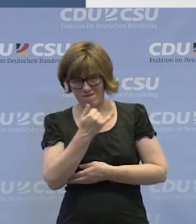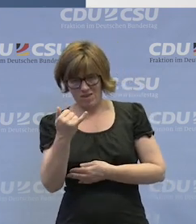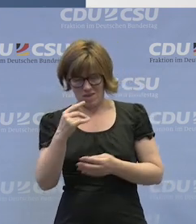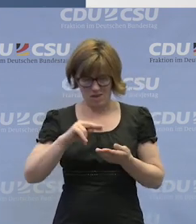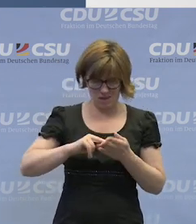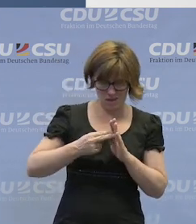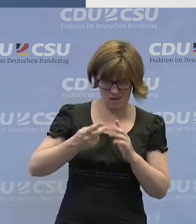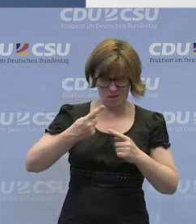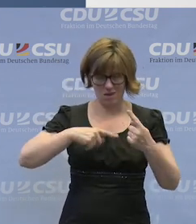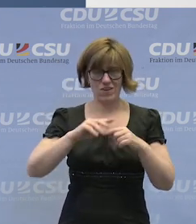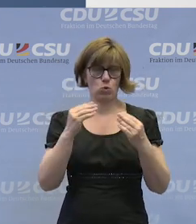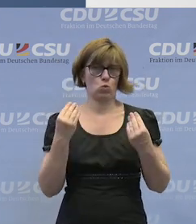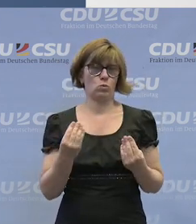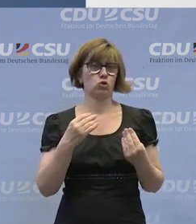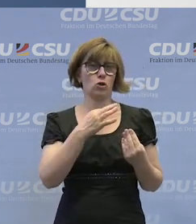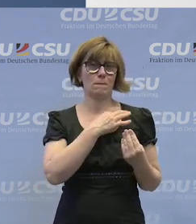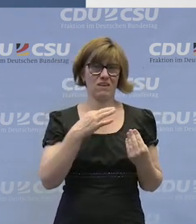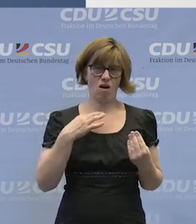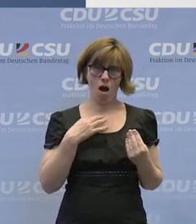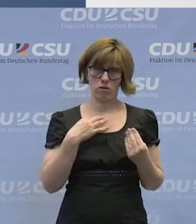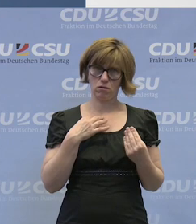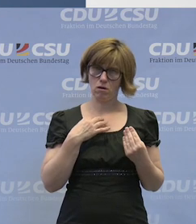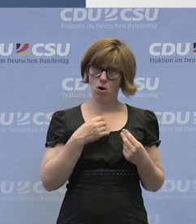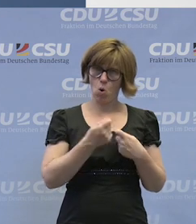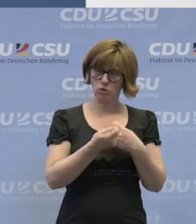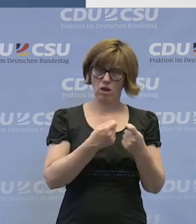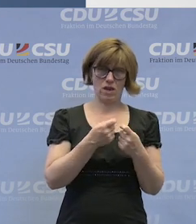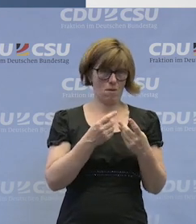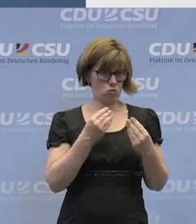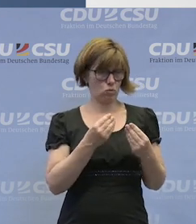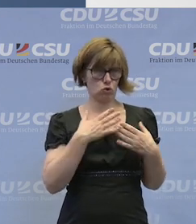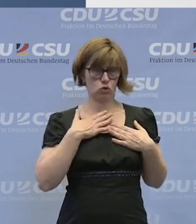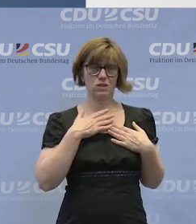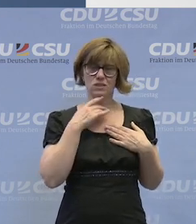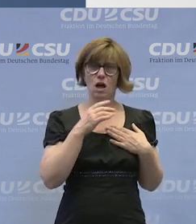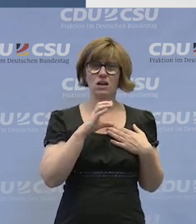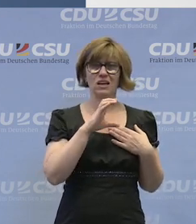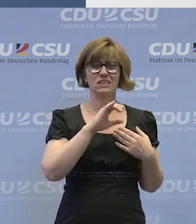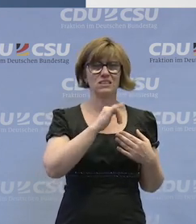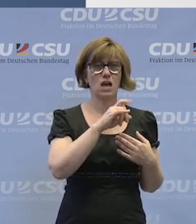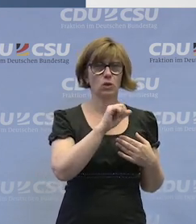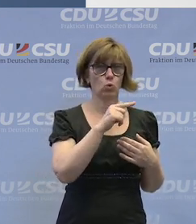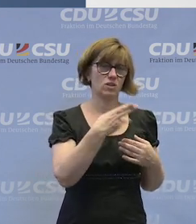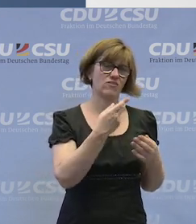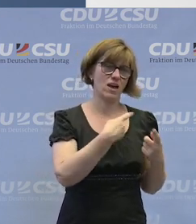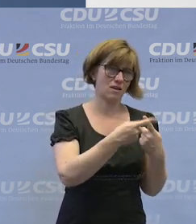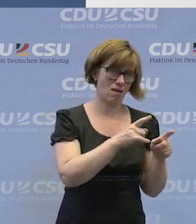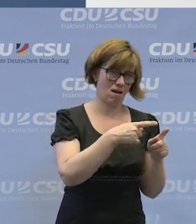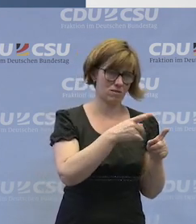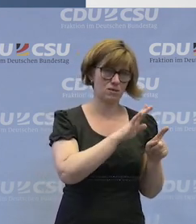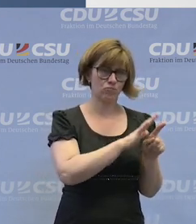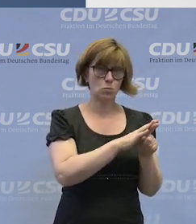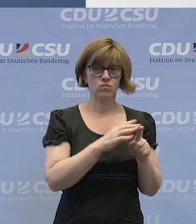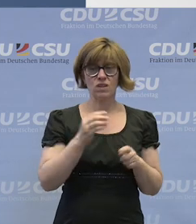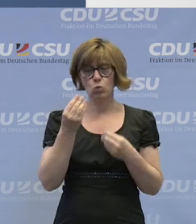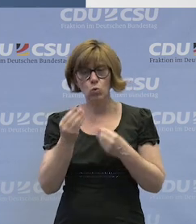klassischer privater Unternehmer, ein klassischer, ich nehme jetzt mal Christian Judit aus als Unternehmer, ein